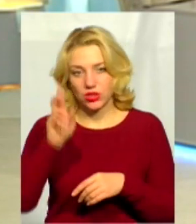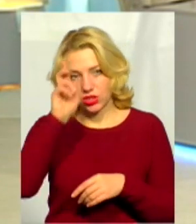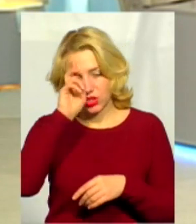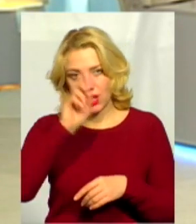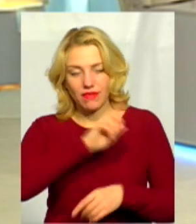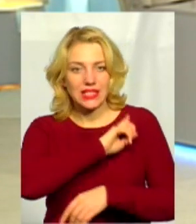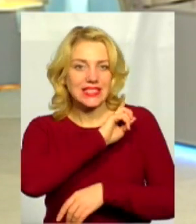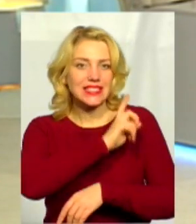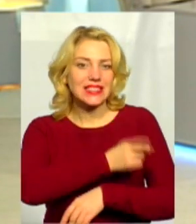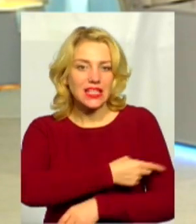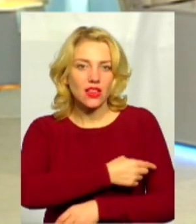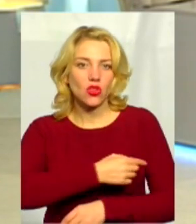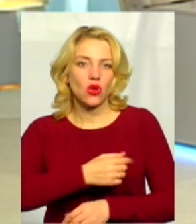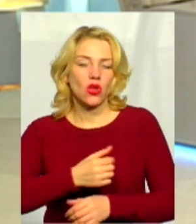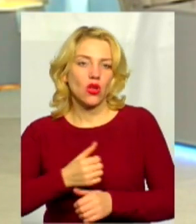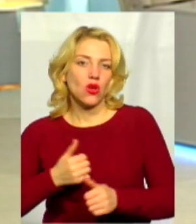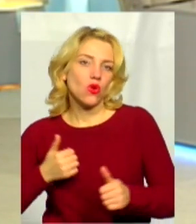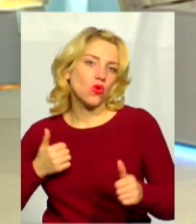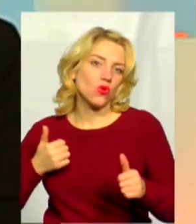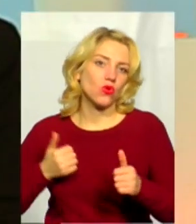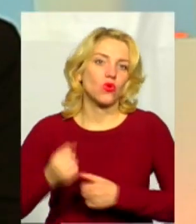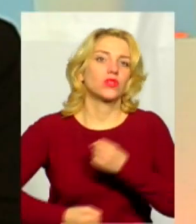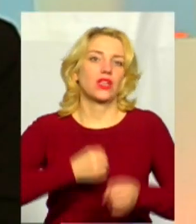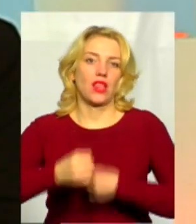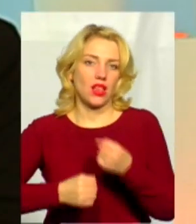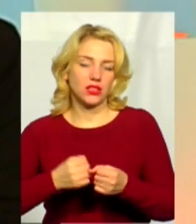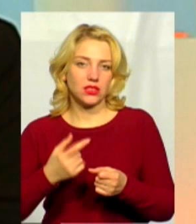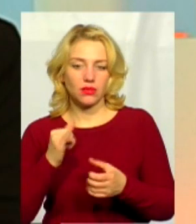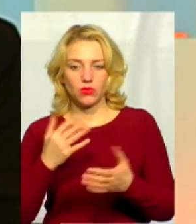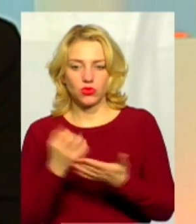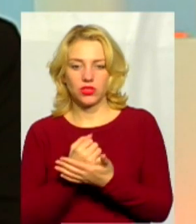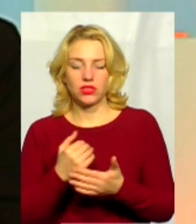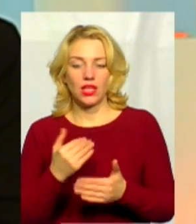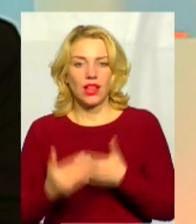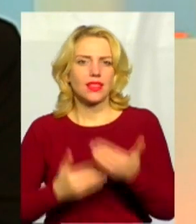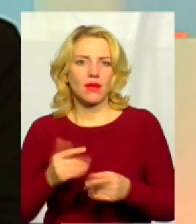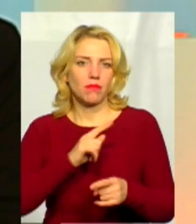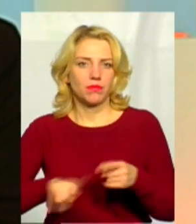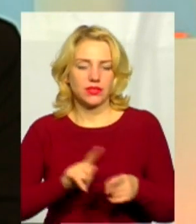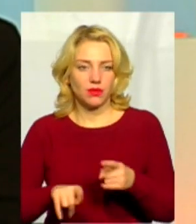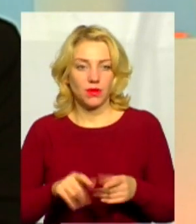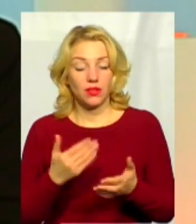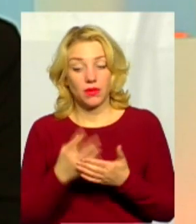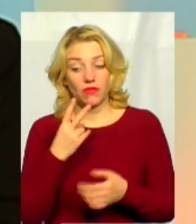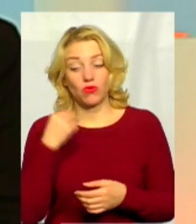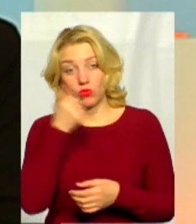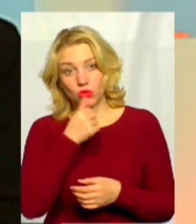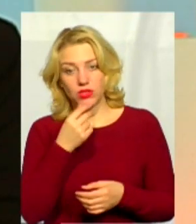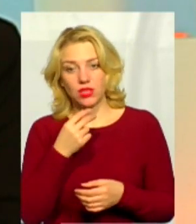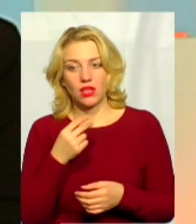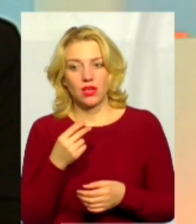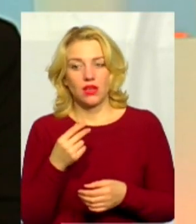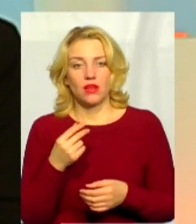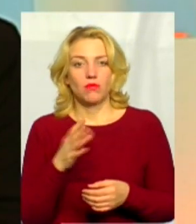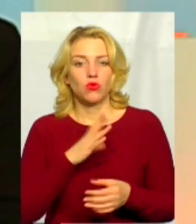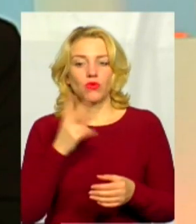розігналася, тому що темпи з кожним роком подвоюються. Тобто, скажімо, минулого року було вдвічі менше зеленої енергетики, як зараз. І так